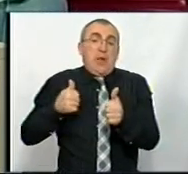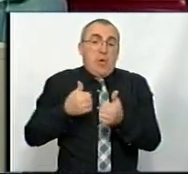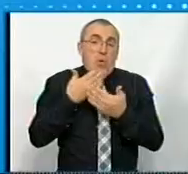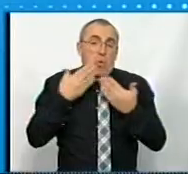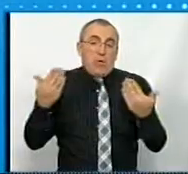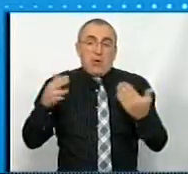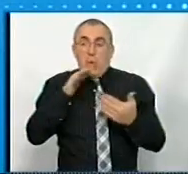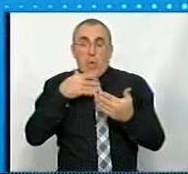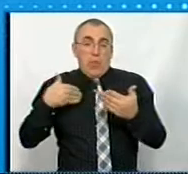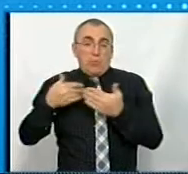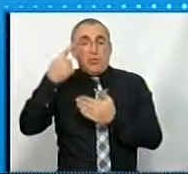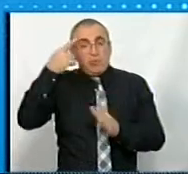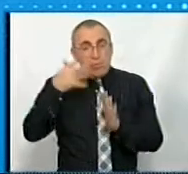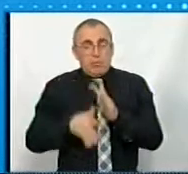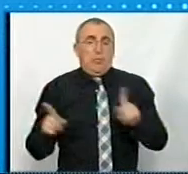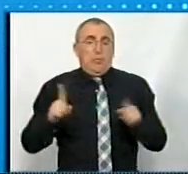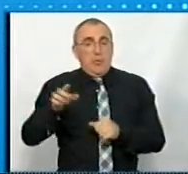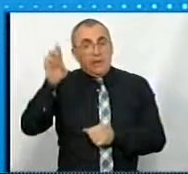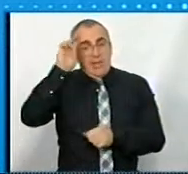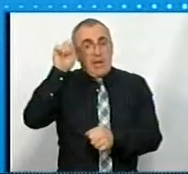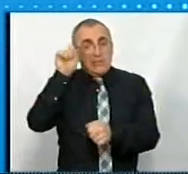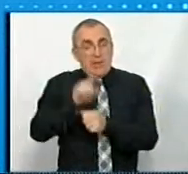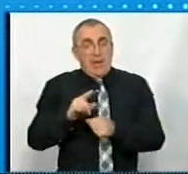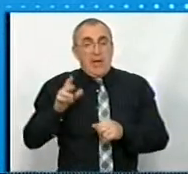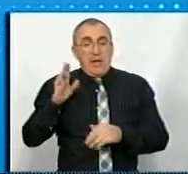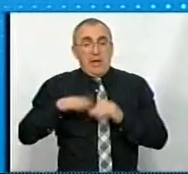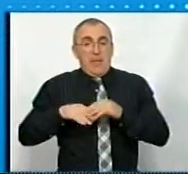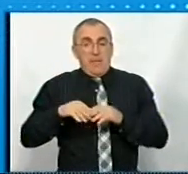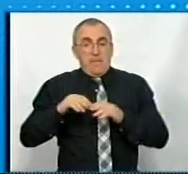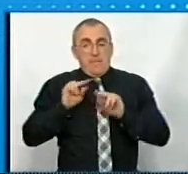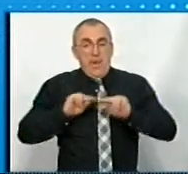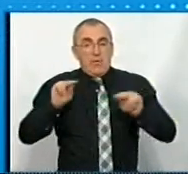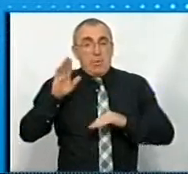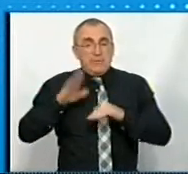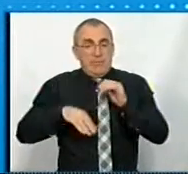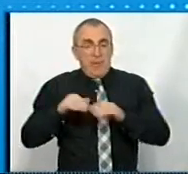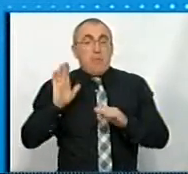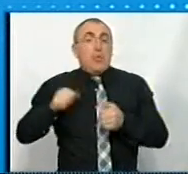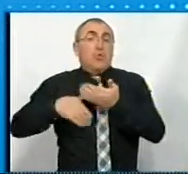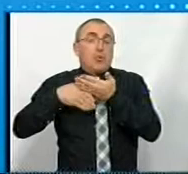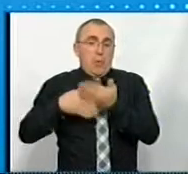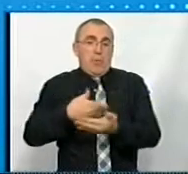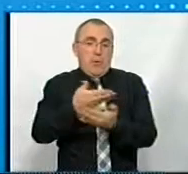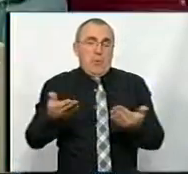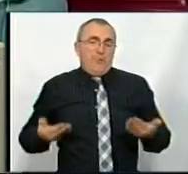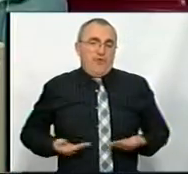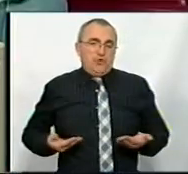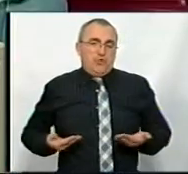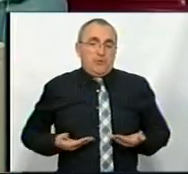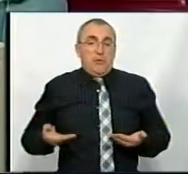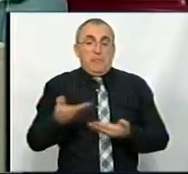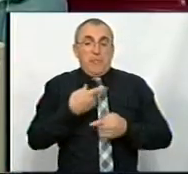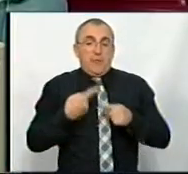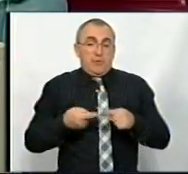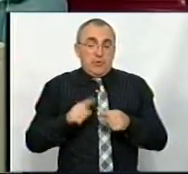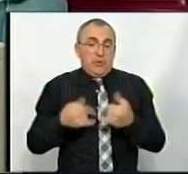там роки, коли зрозуміли, що держзумовлення на педагогічні спеціальності також може допомогти їм вижити. І ми в цьому,